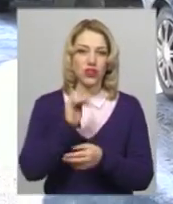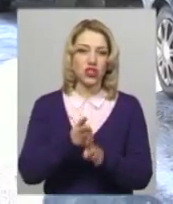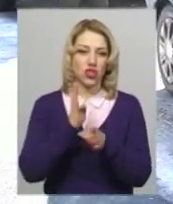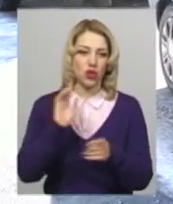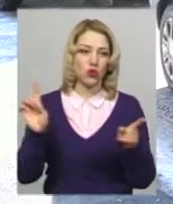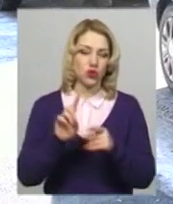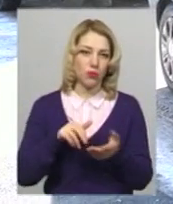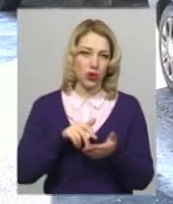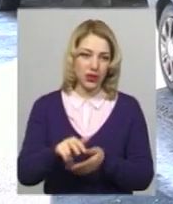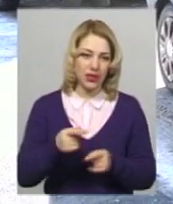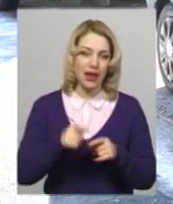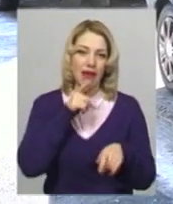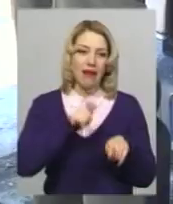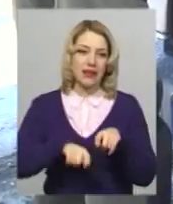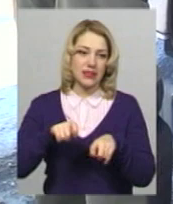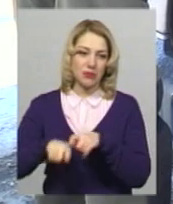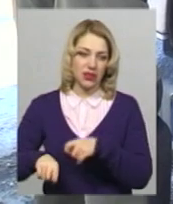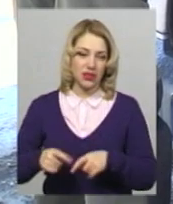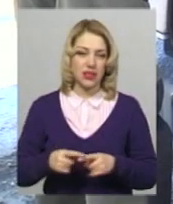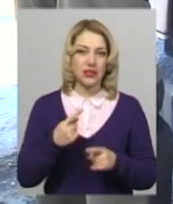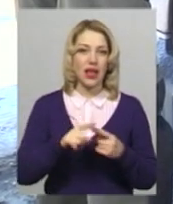автомобіля. Це один з етапів розмитнення.